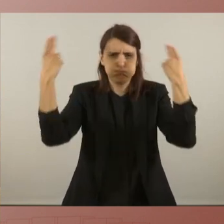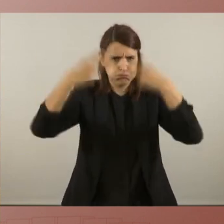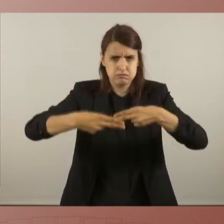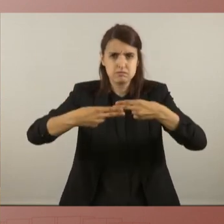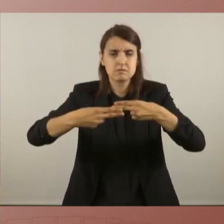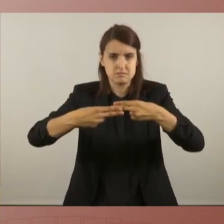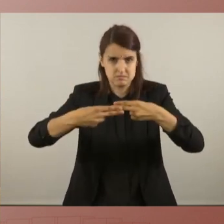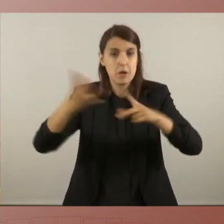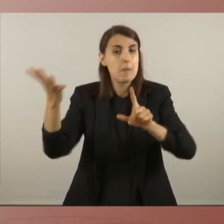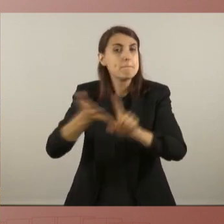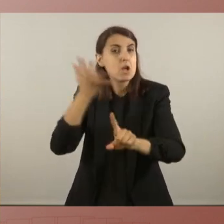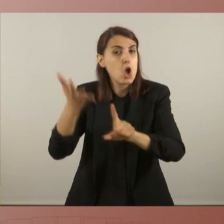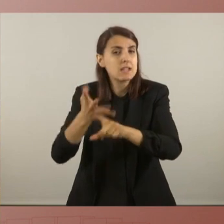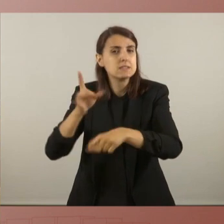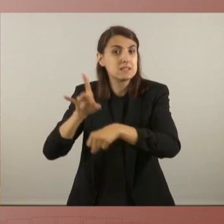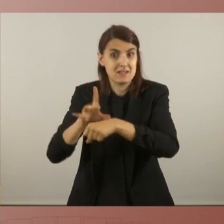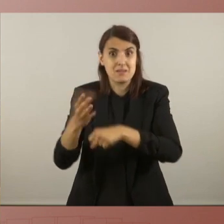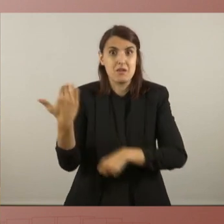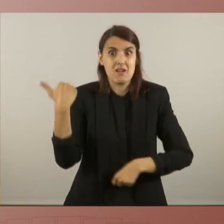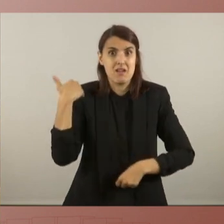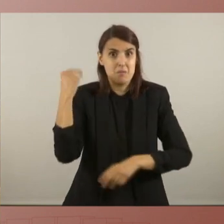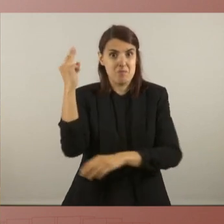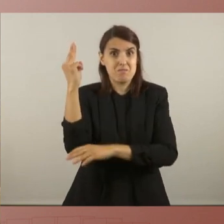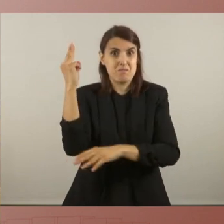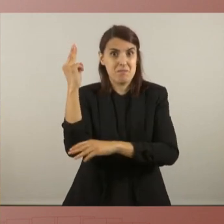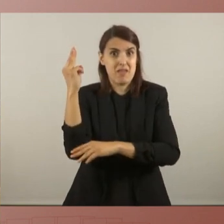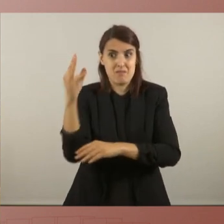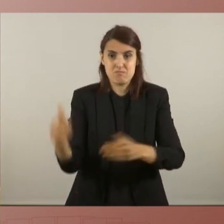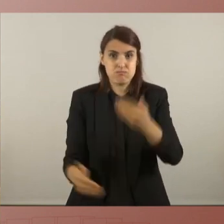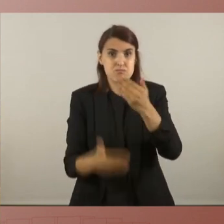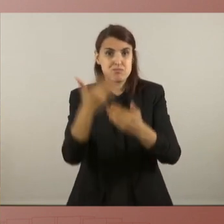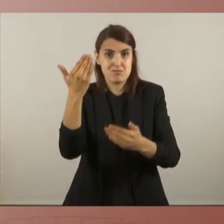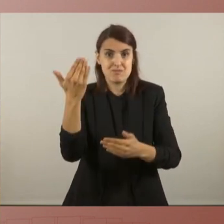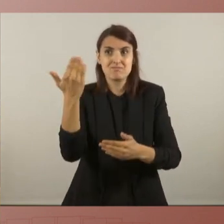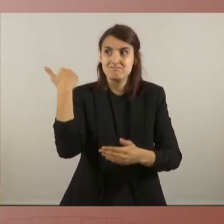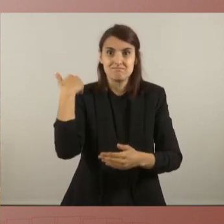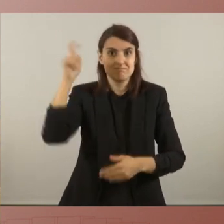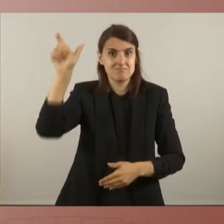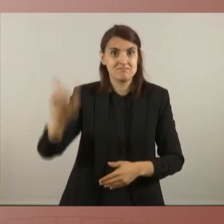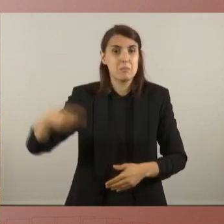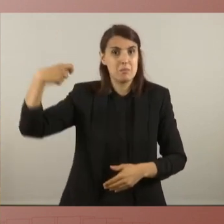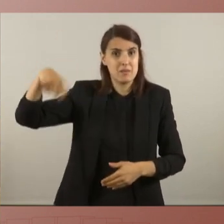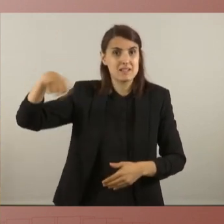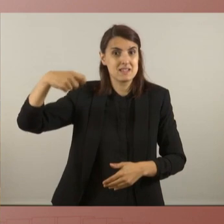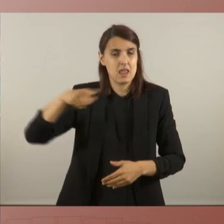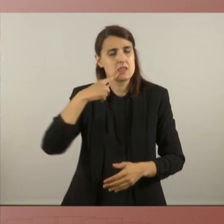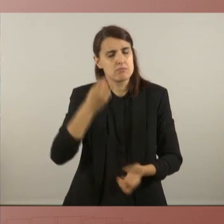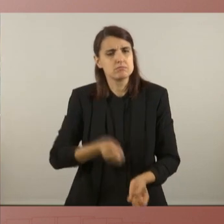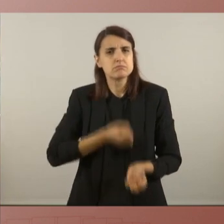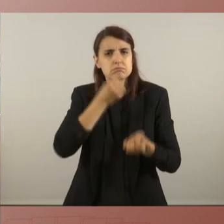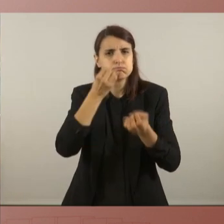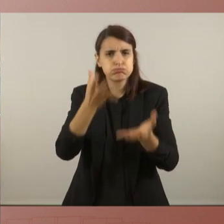violència i racisme que ahir, quan començava amb aquest ple, la presidenta del Parlament ens citava amb